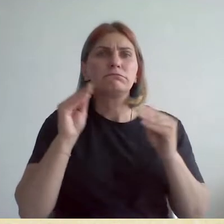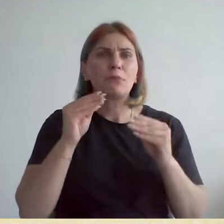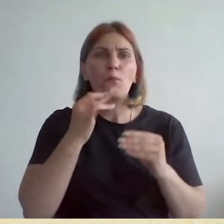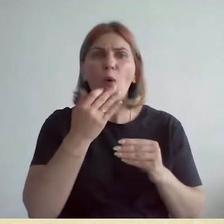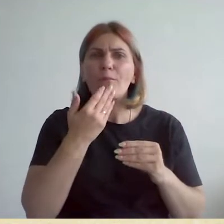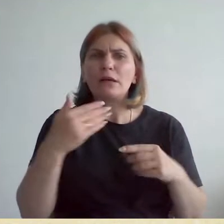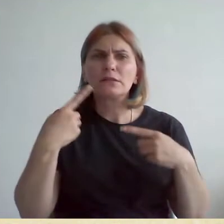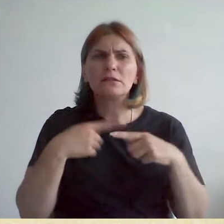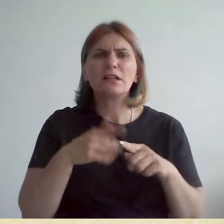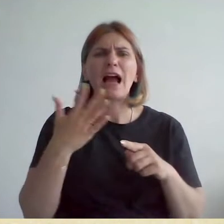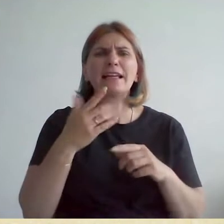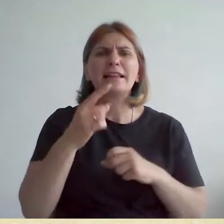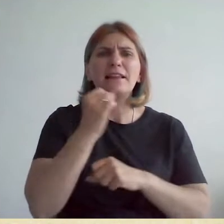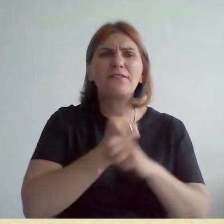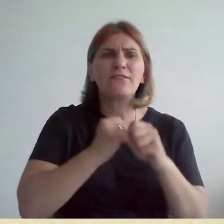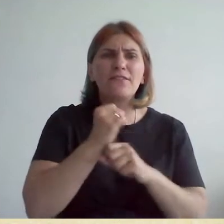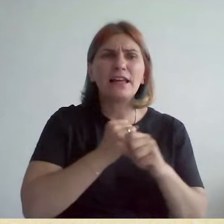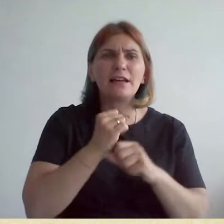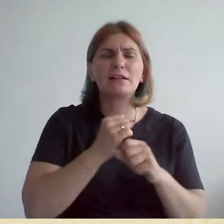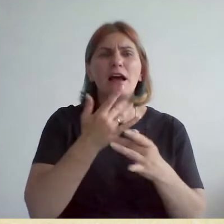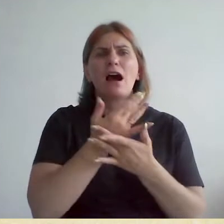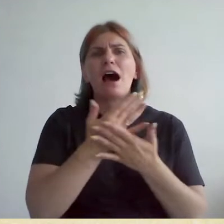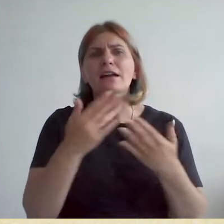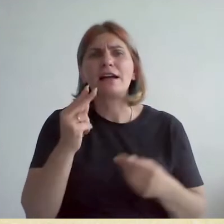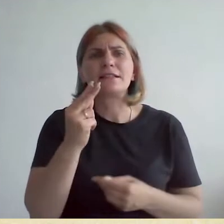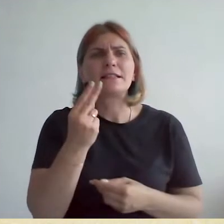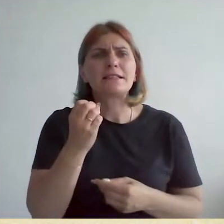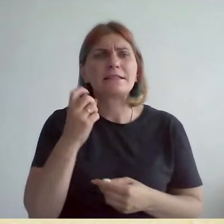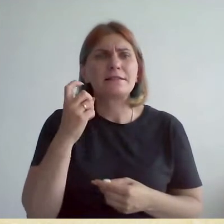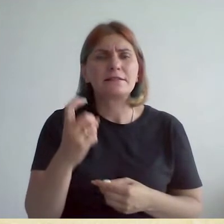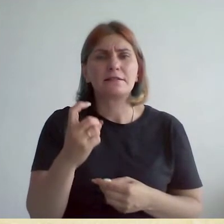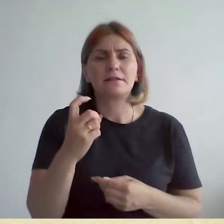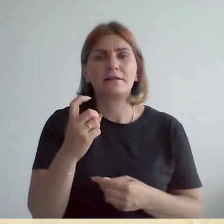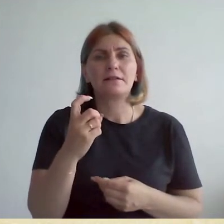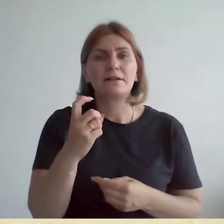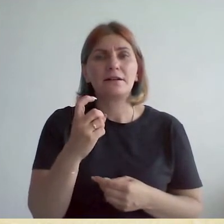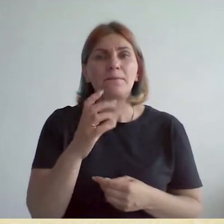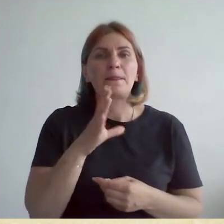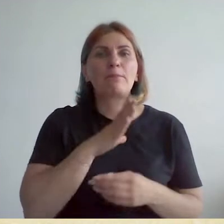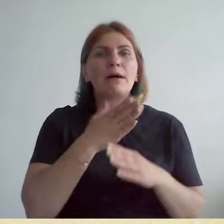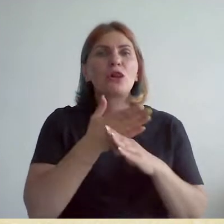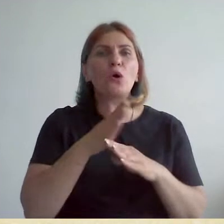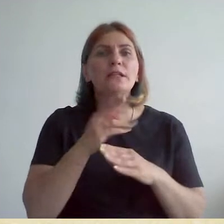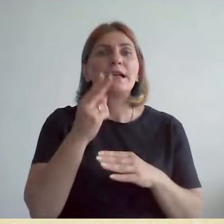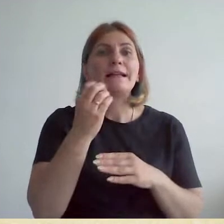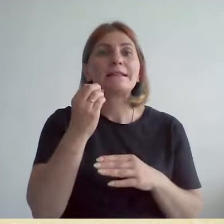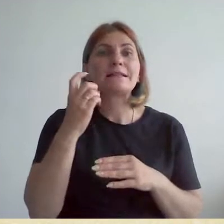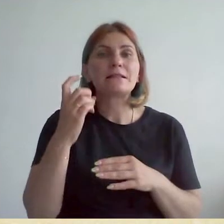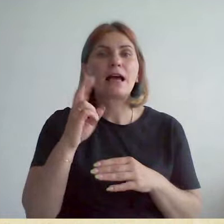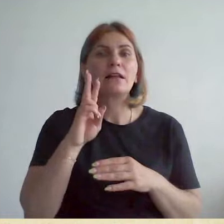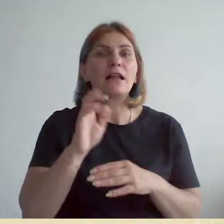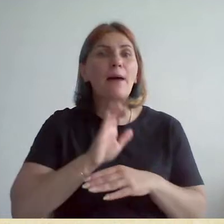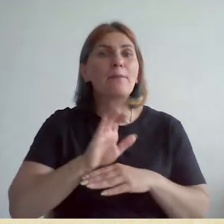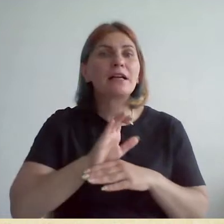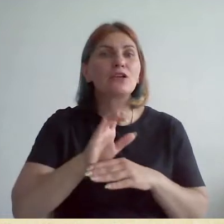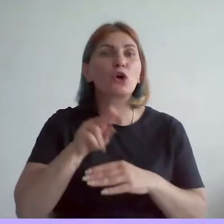поршневые двигатели, специальные разные цеха. Был отдельный цех для изготовления